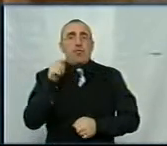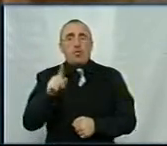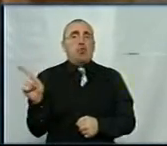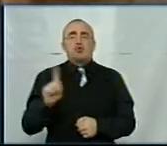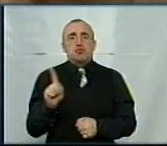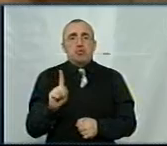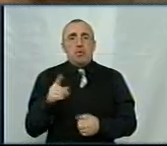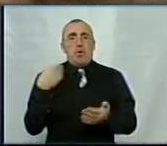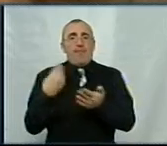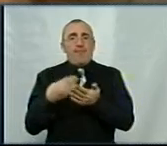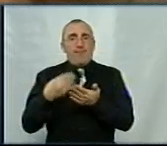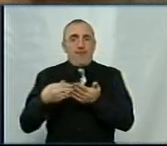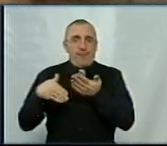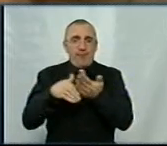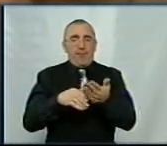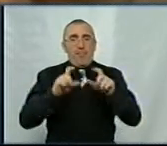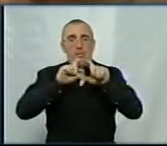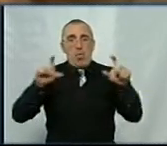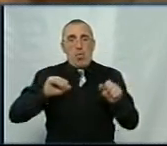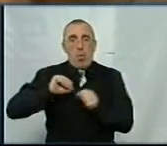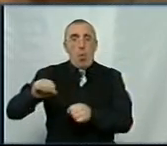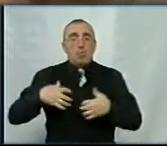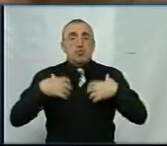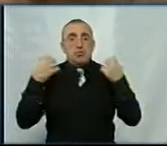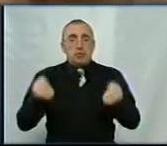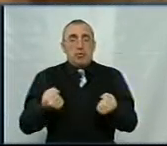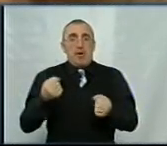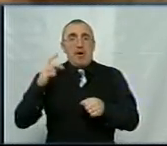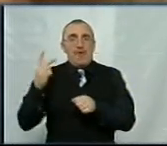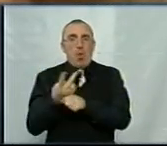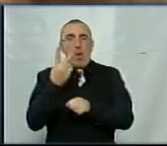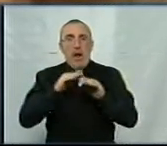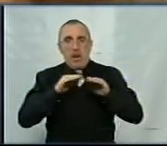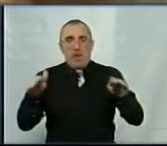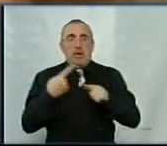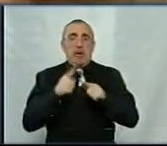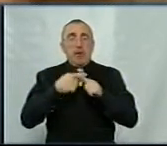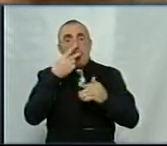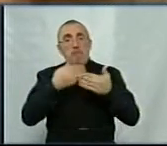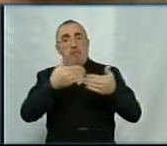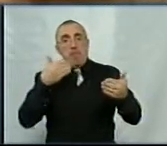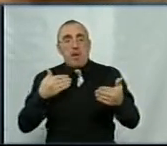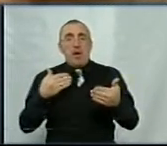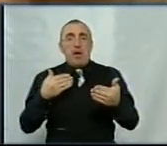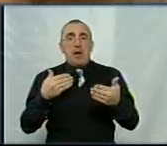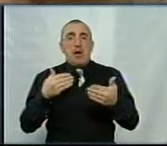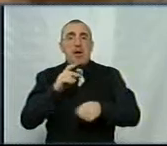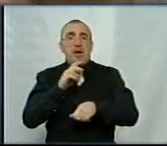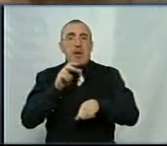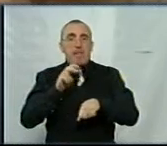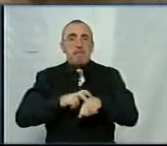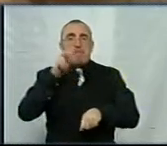що фінансування закладів охорони здоров'я, вторинної ланки, у нас передбачається за рахунок медичної